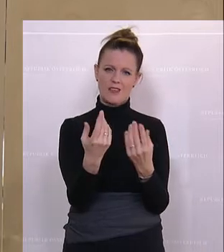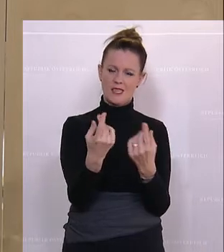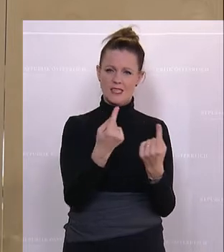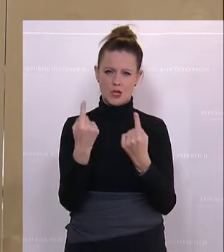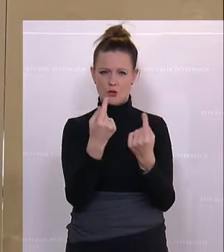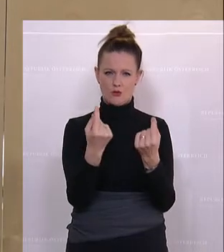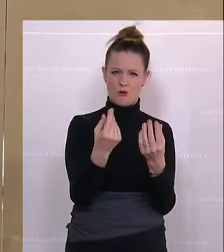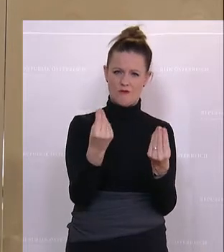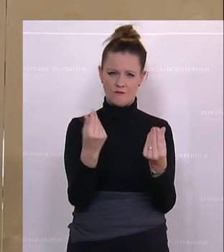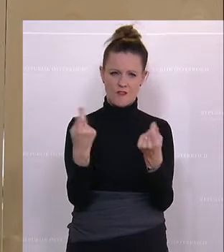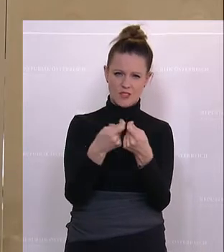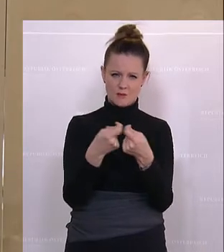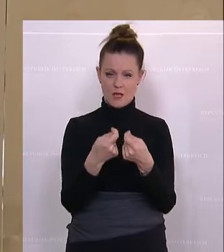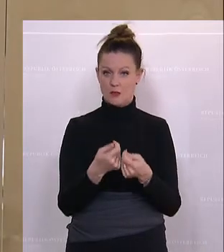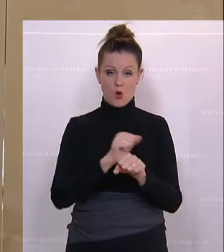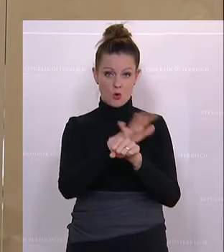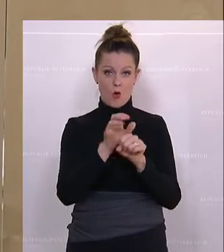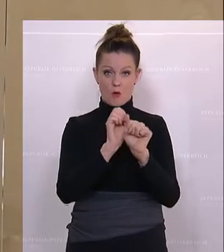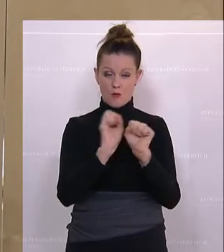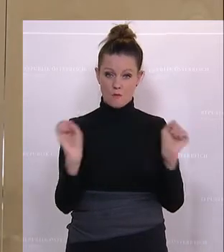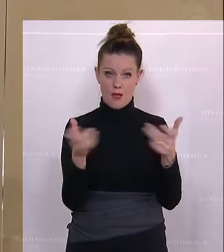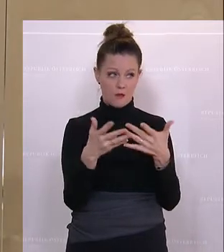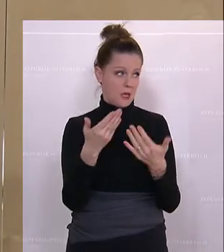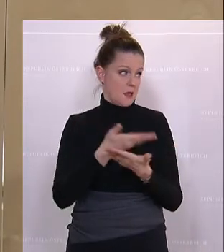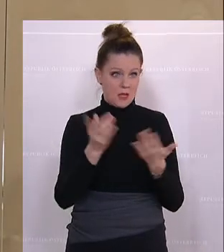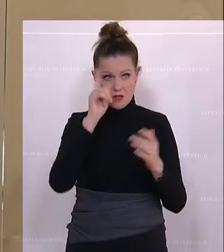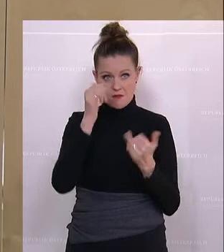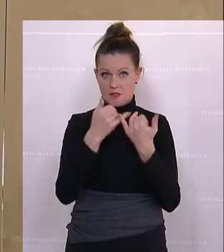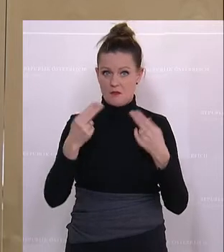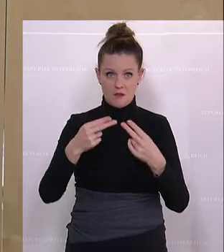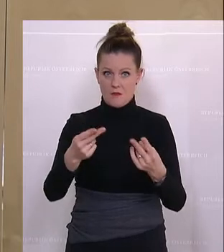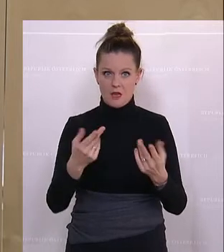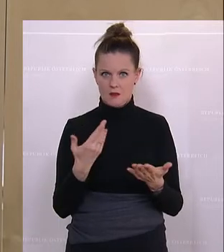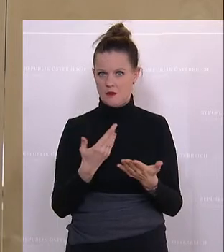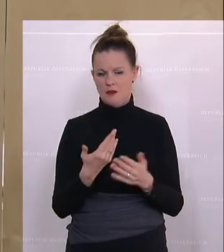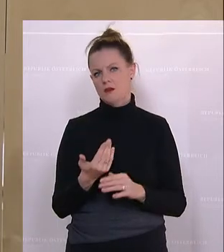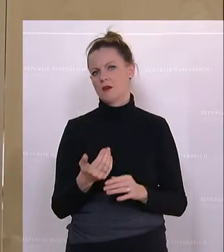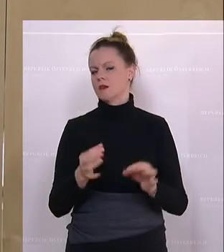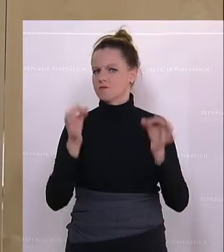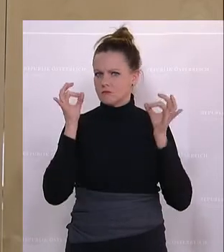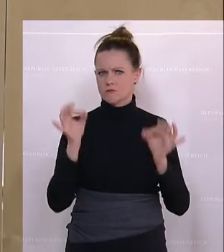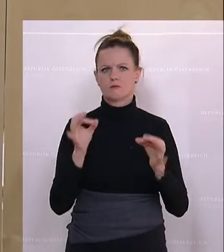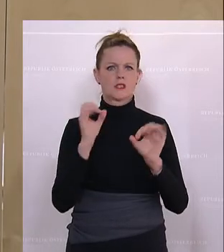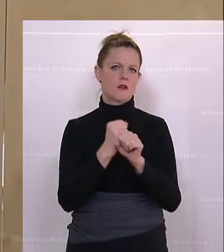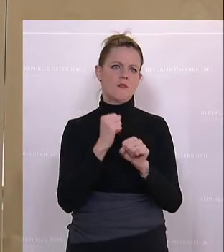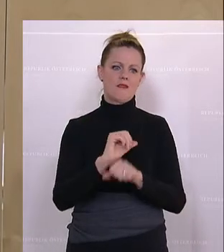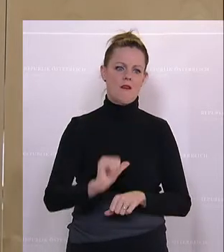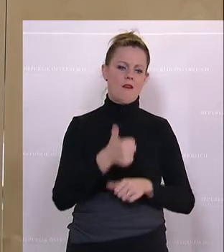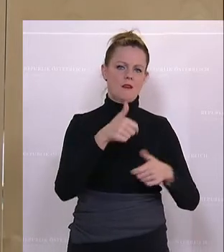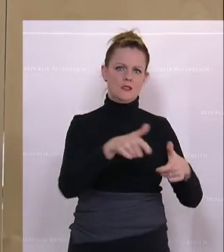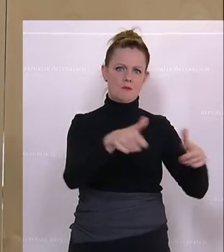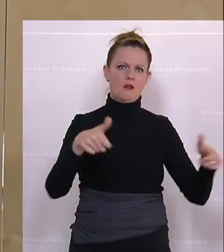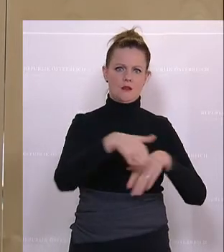Corona-Pandemie, die ja niemand weiß, wie sie weitergeht, immer gesetzt. Und zwar das erste Paket des